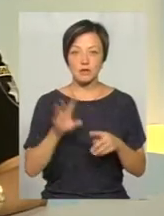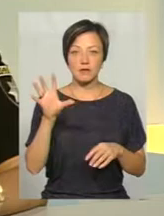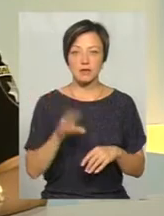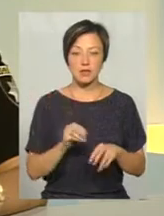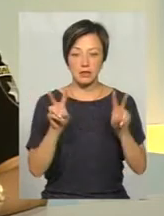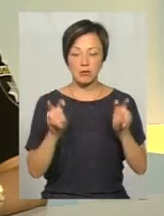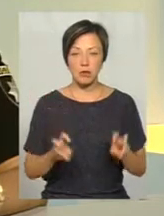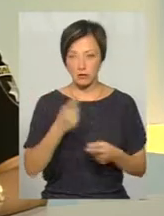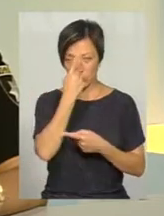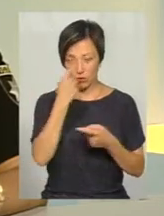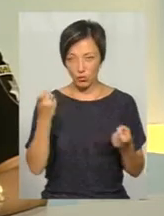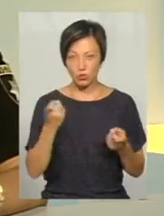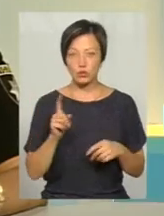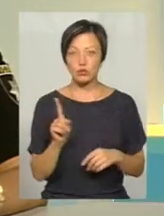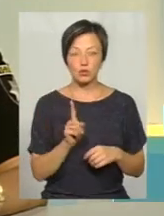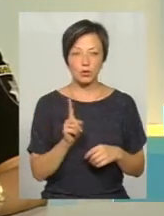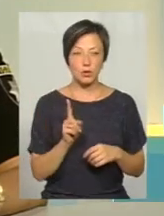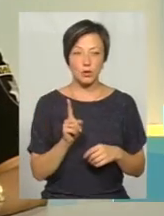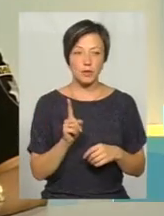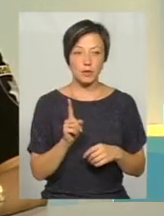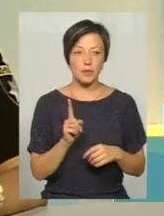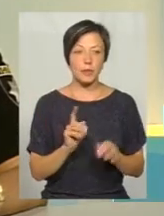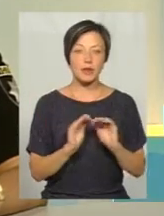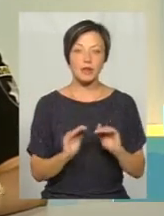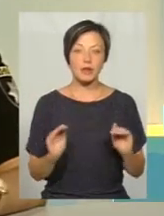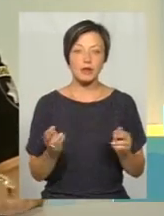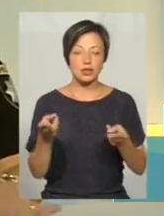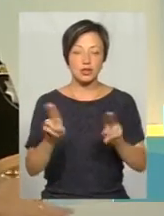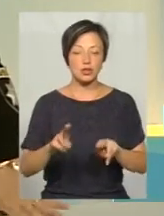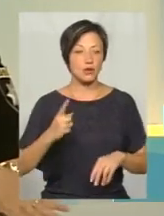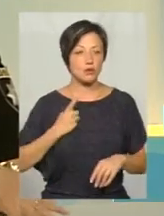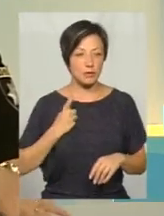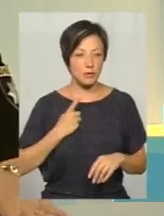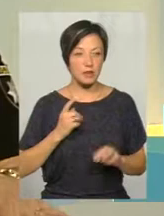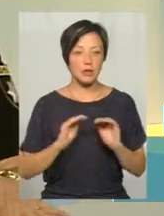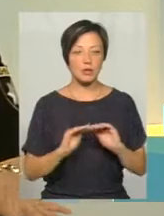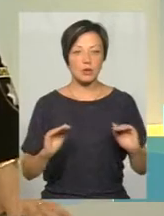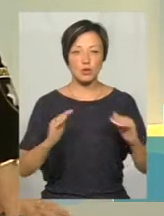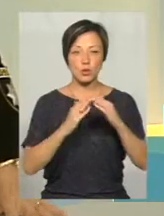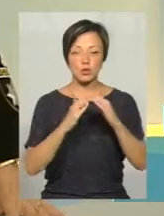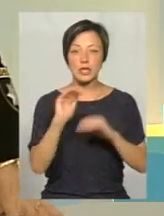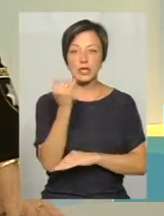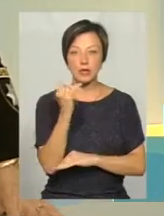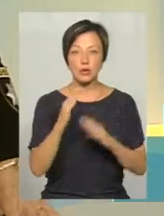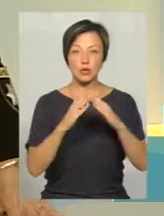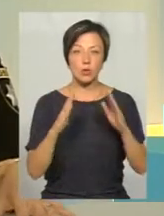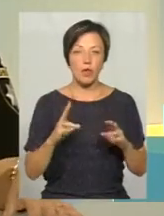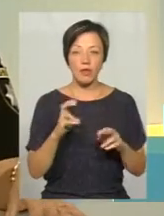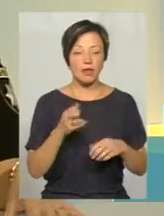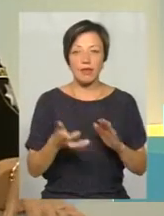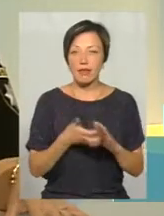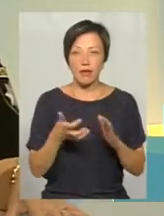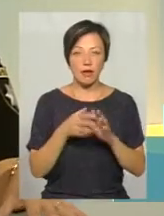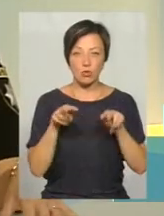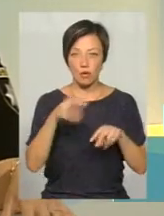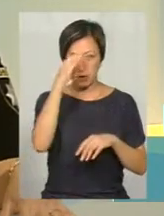тематики, наголошення, дітей лишають самих, дитина вдома сама… Недогляд батьків? Ну,